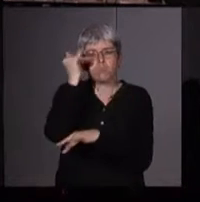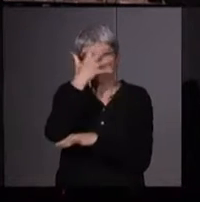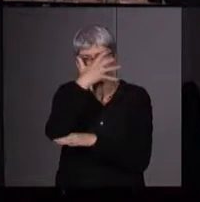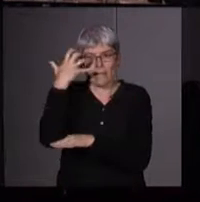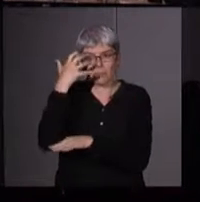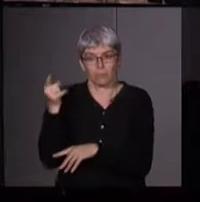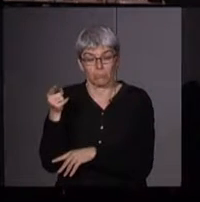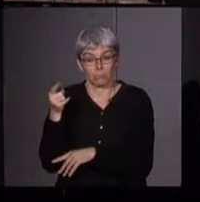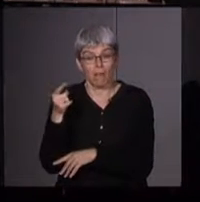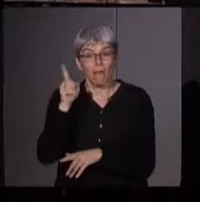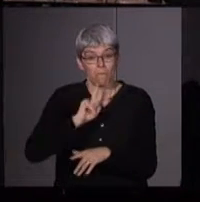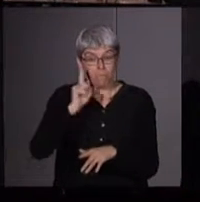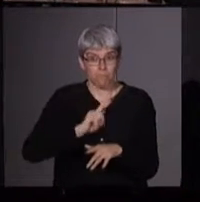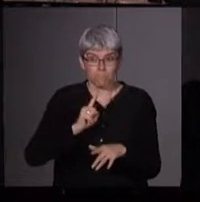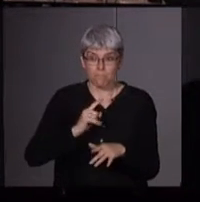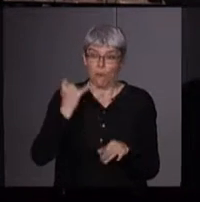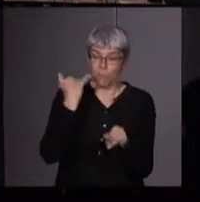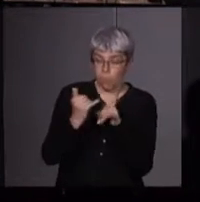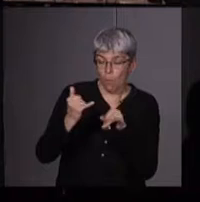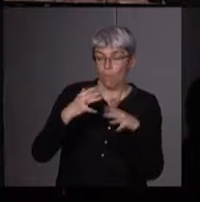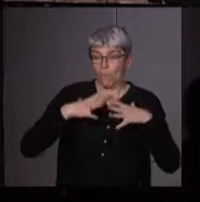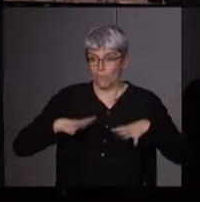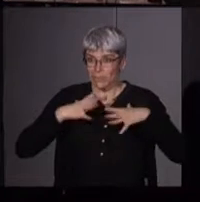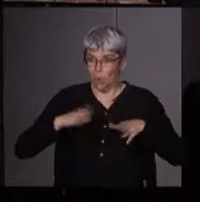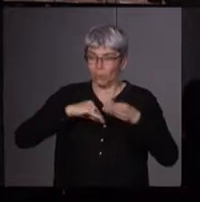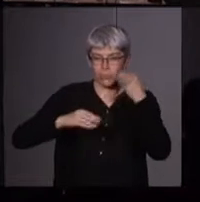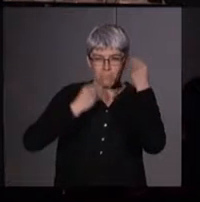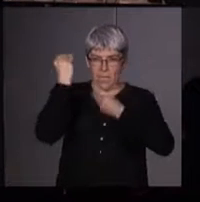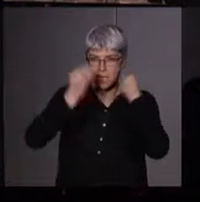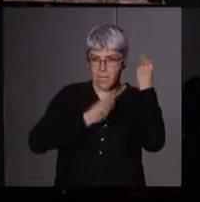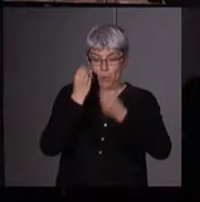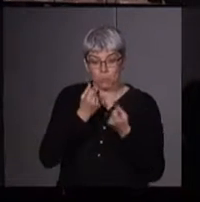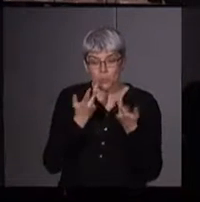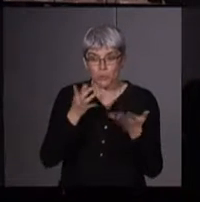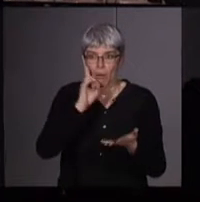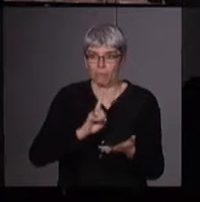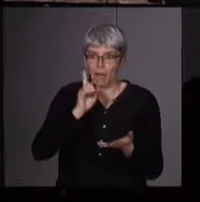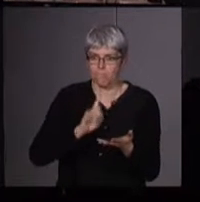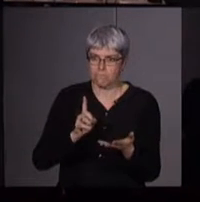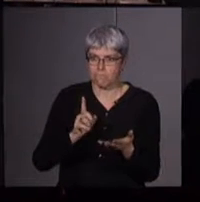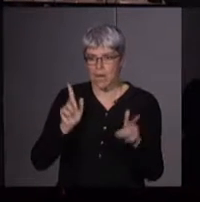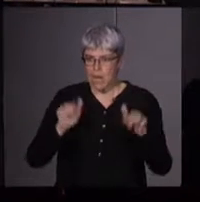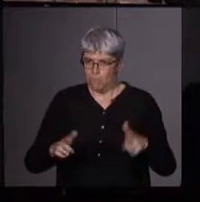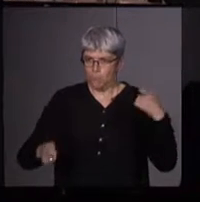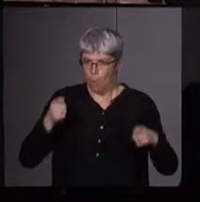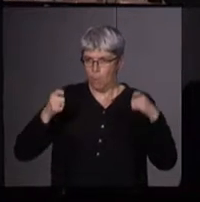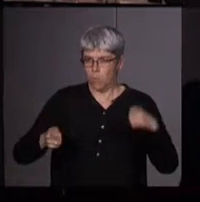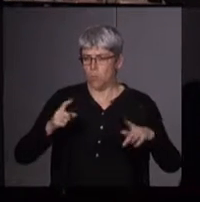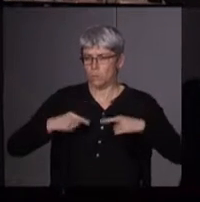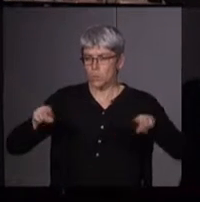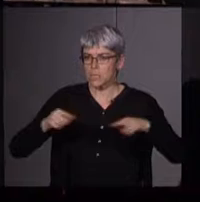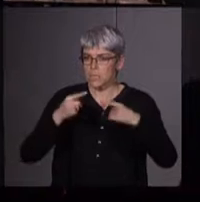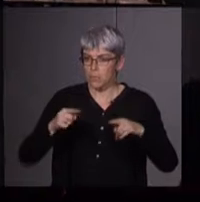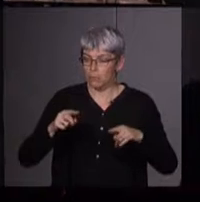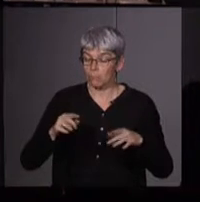plupart d'entre elles est déguisée et maquillée. Par ailleurs, il y en a plusieurs qui ont des instruments de percussion qu